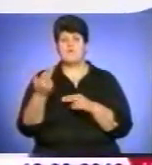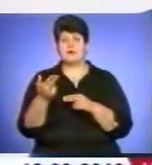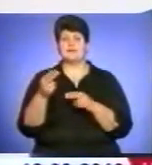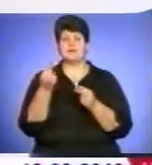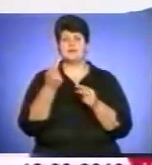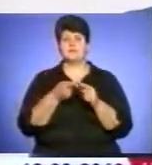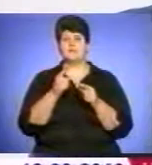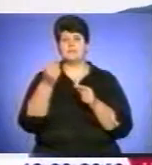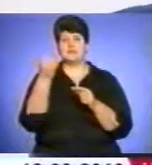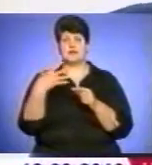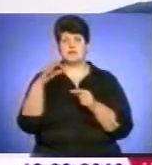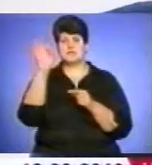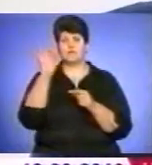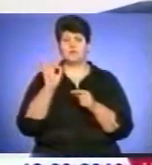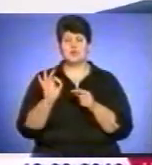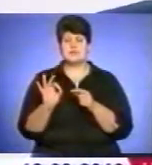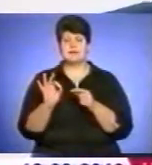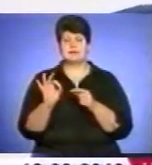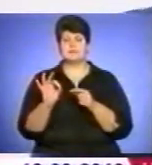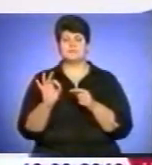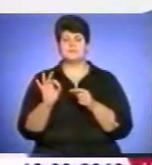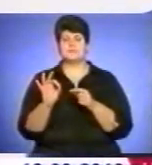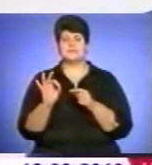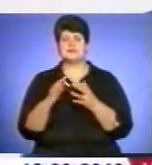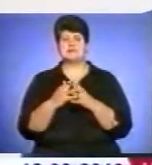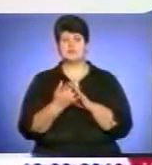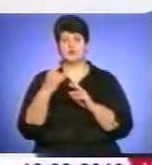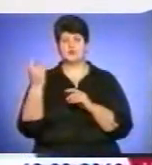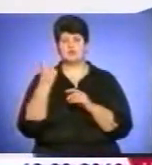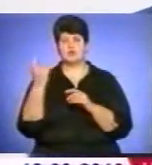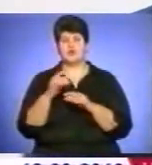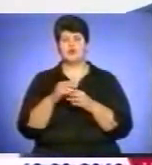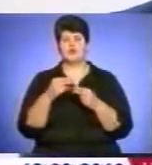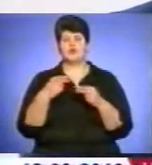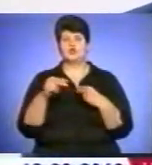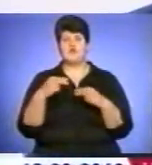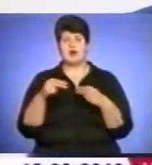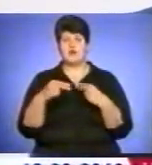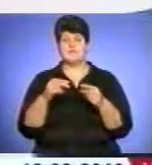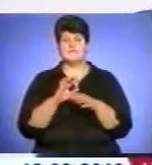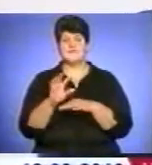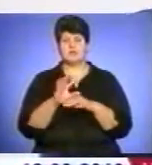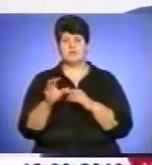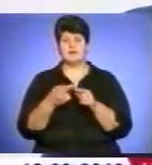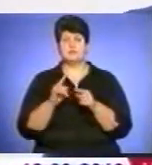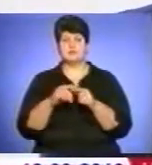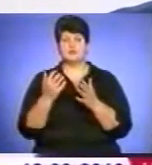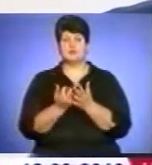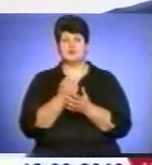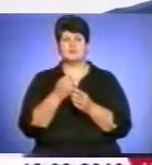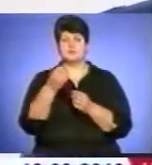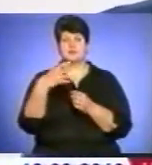15% сільськогосподарським товаровиробникам. Получається, що під 15%,